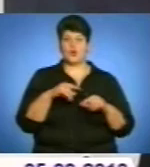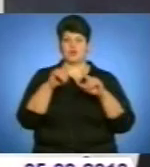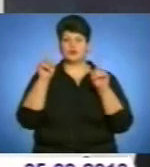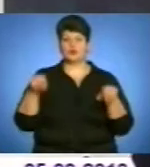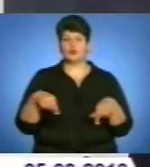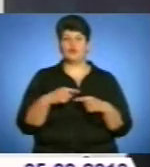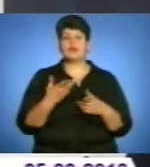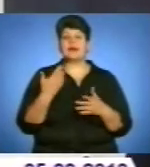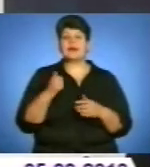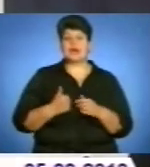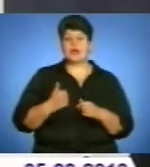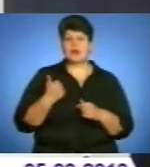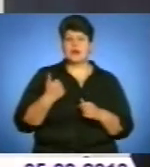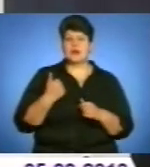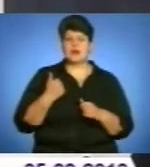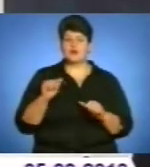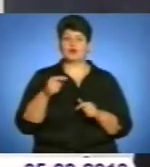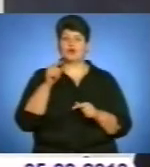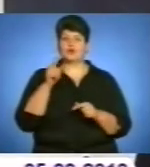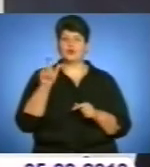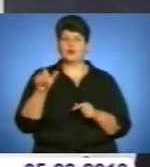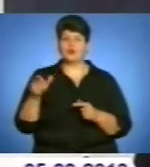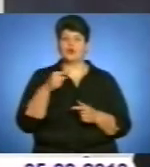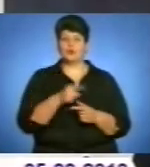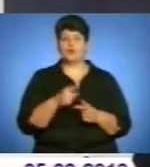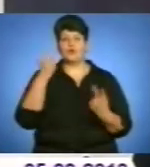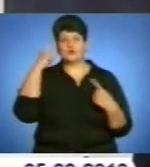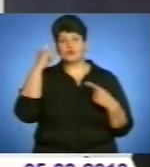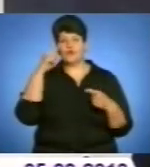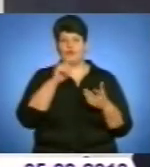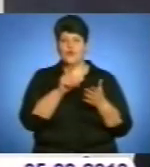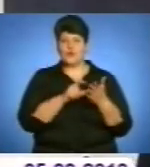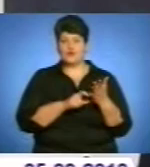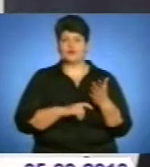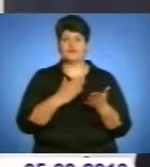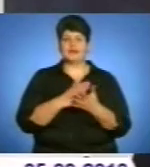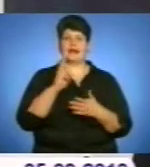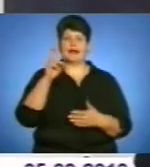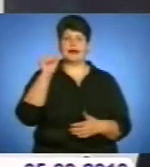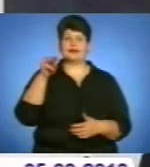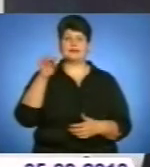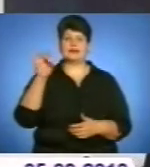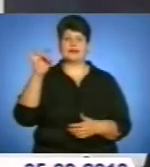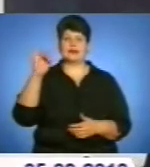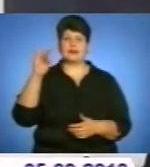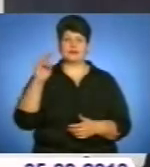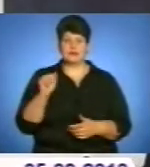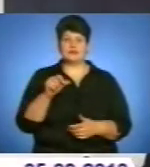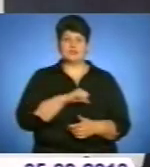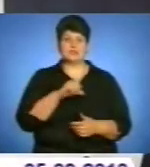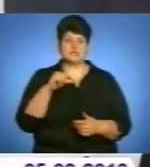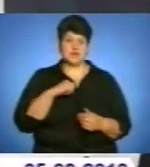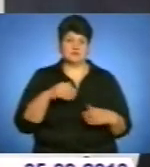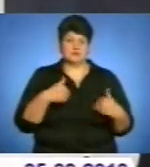Герої його творів займають важливе місце. Зокрема, Катерина та Шевченко сам звертався до